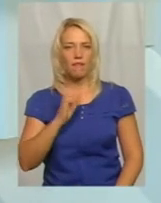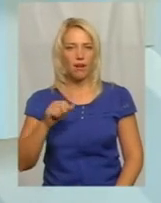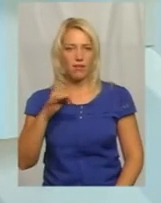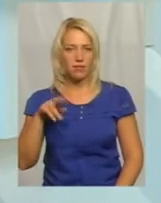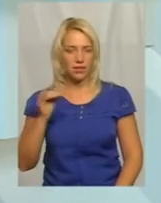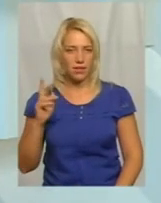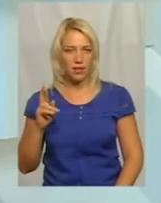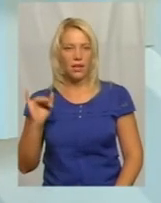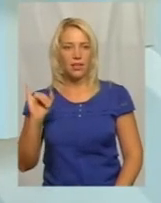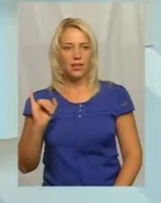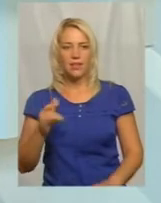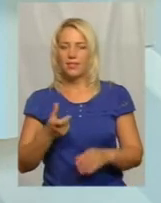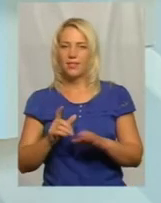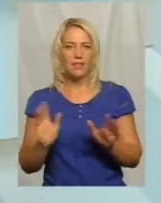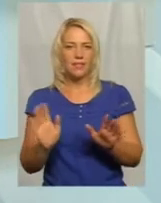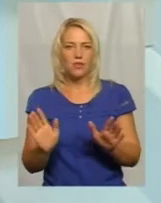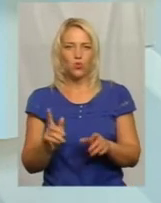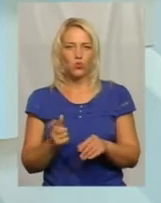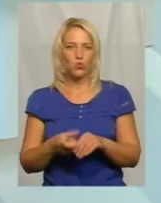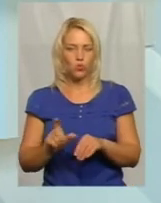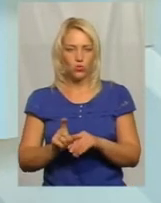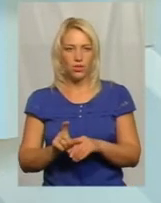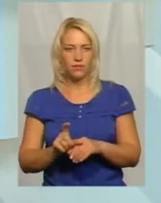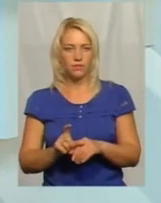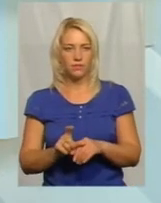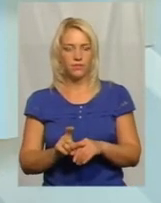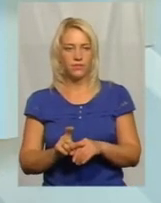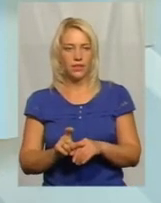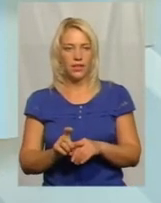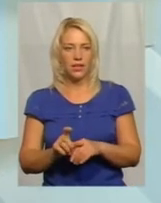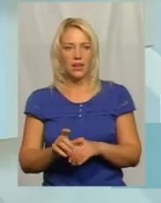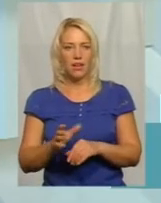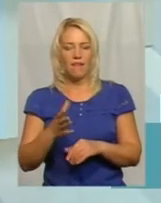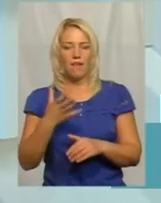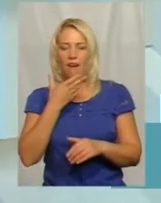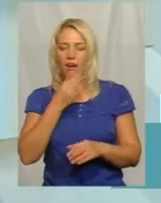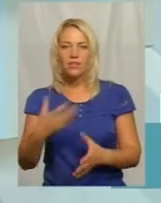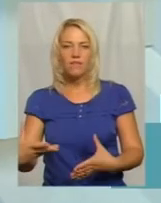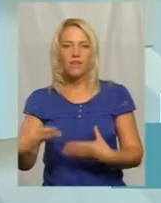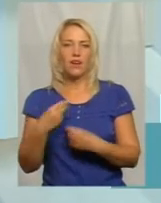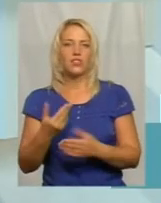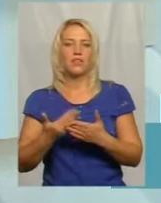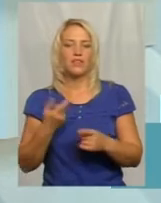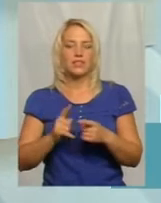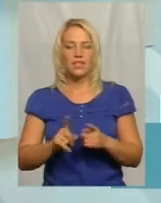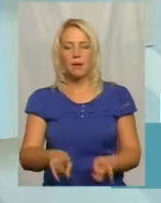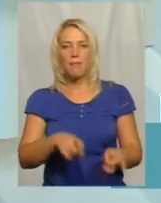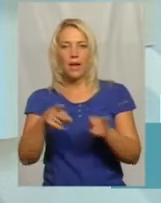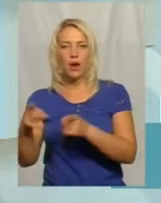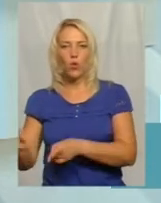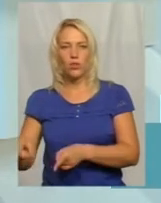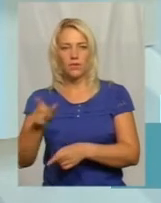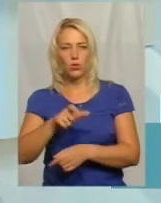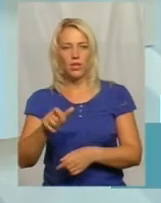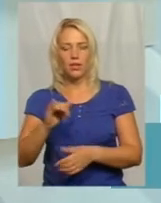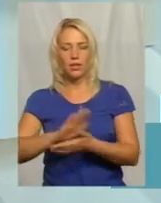І не дуже гарні враження від цих переходів людей, від підписань